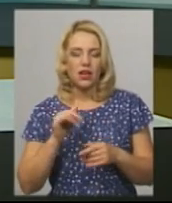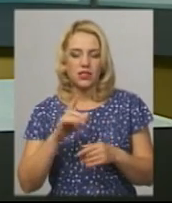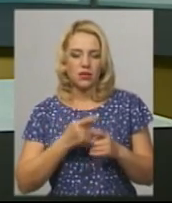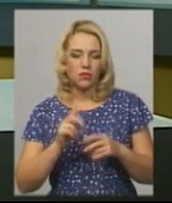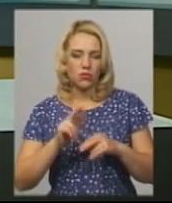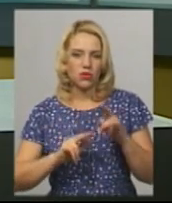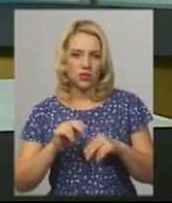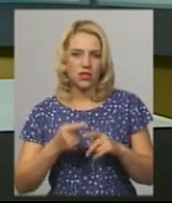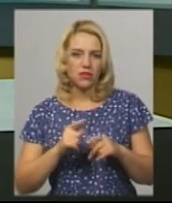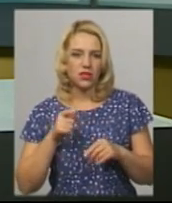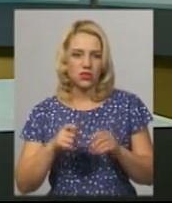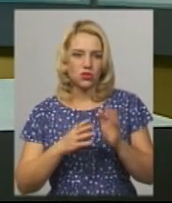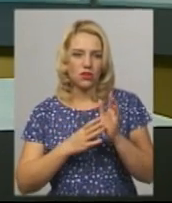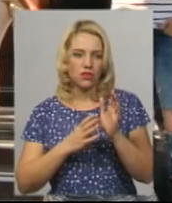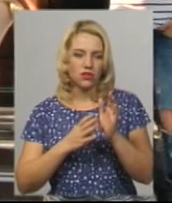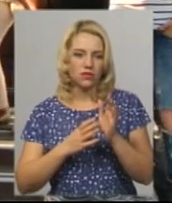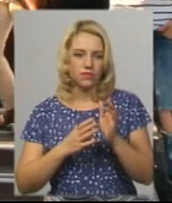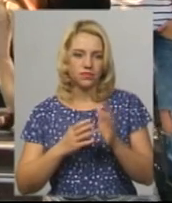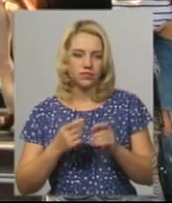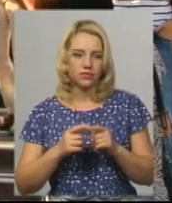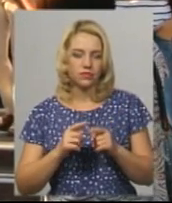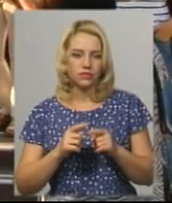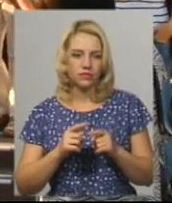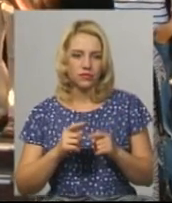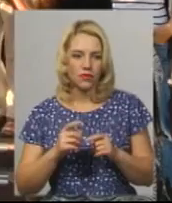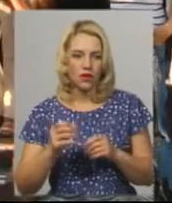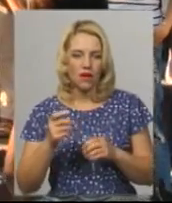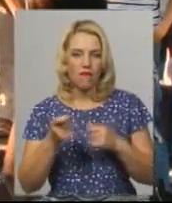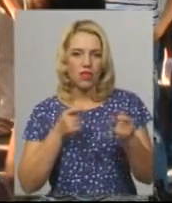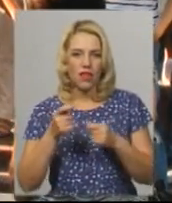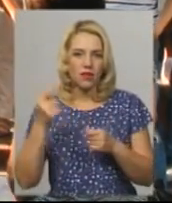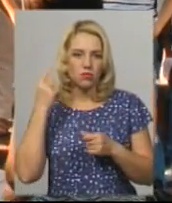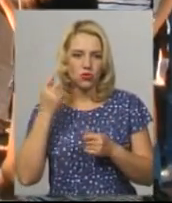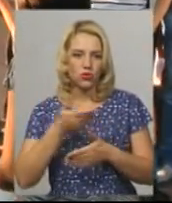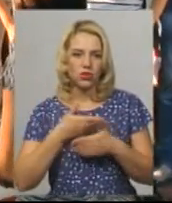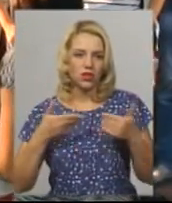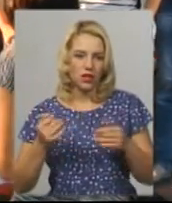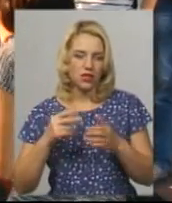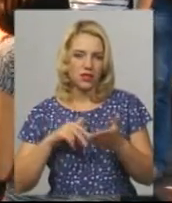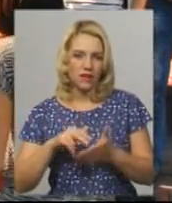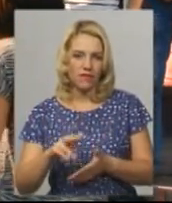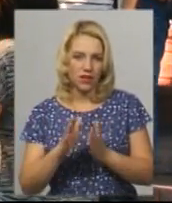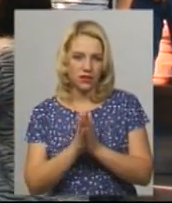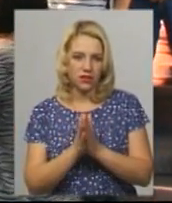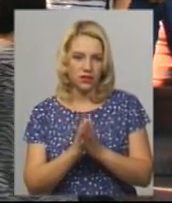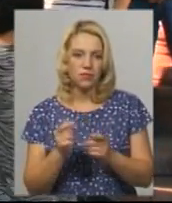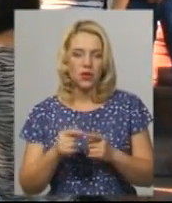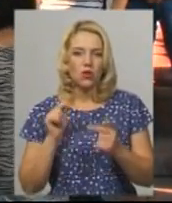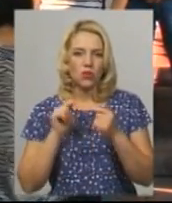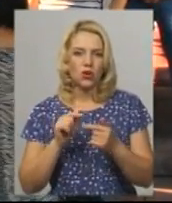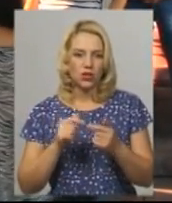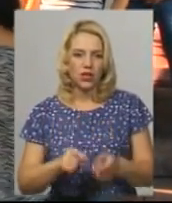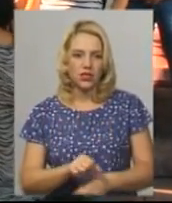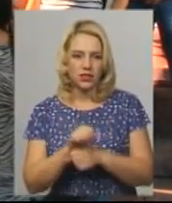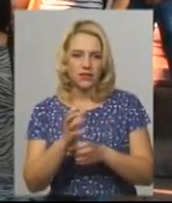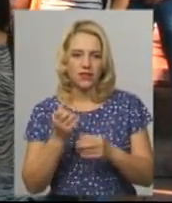Більше у сюжеті Андрія Гуменого. Вадо, почуйте нас, вийдіть! У протесті взяли участь 40 осіб,